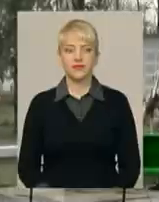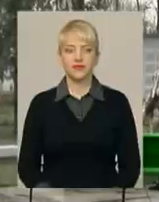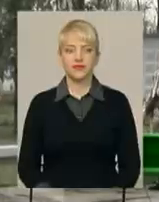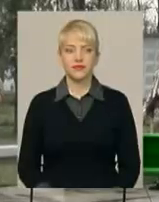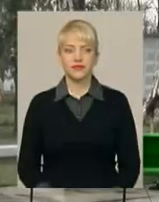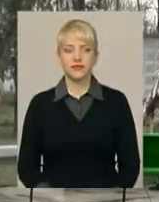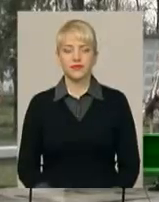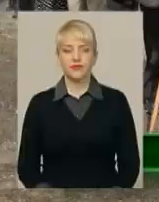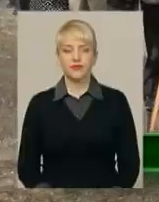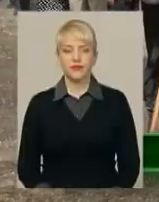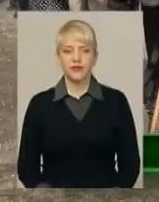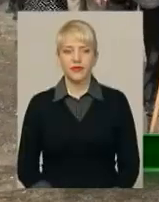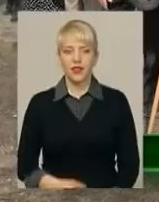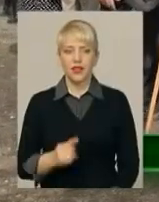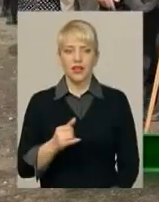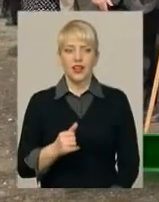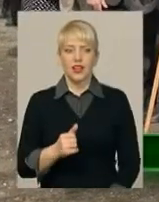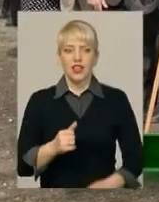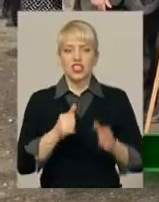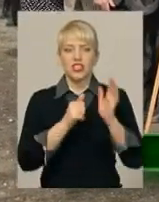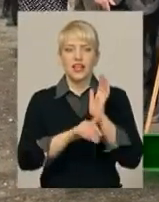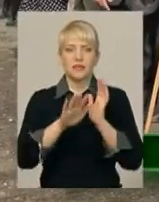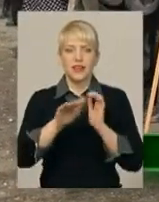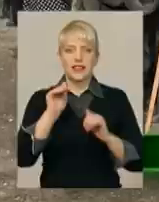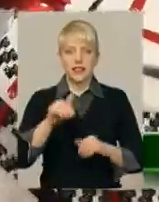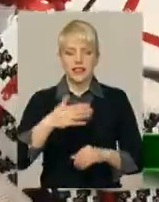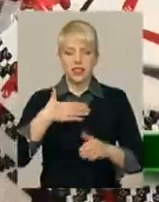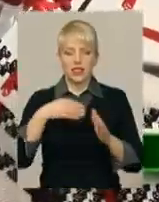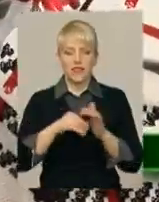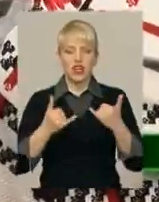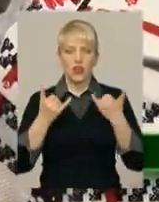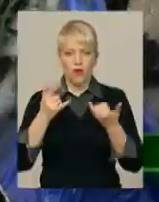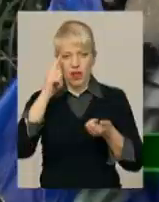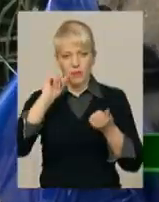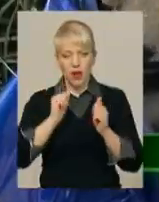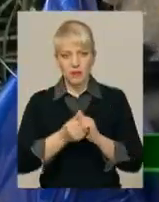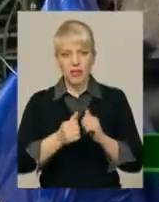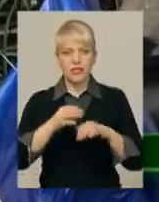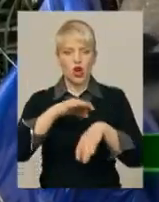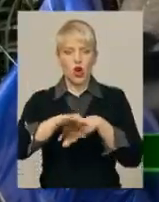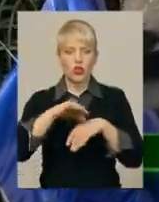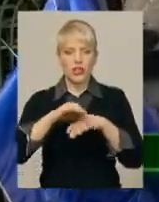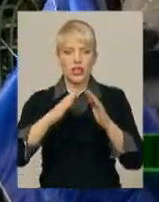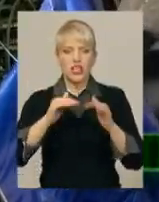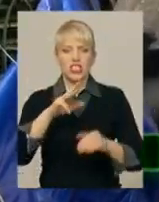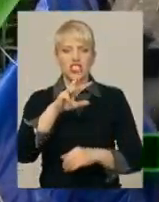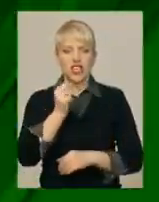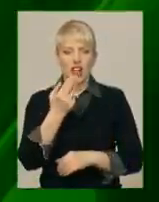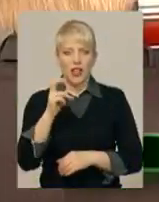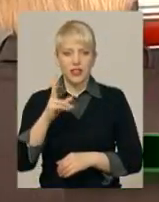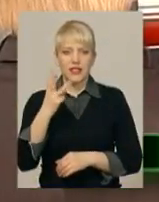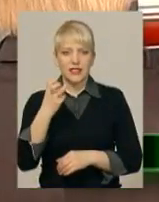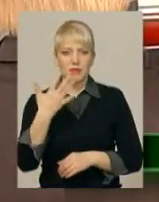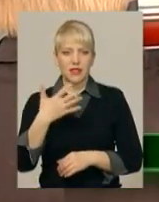У пам'ять про 65 тисяч загиблих в обласному центрі вшанували пам'ять жертв концтабору «Шталах-355».